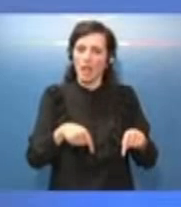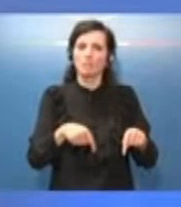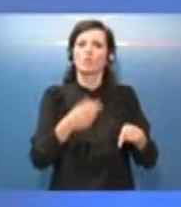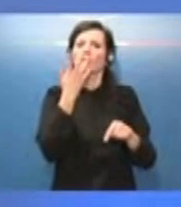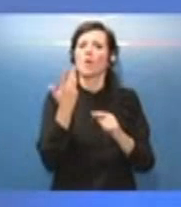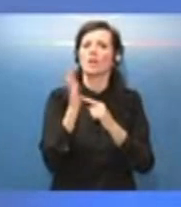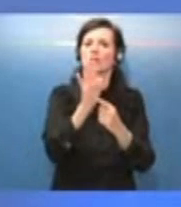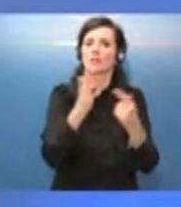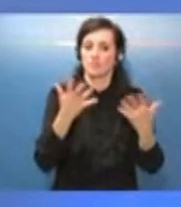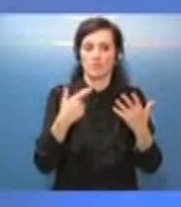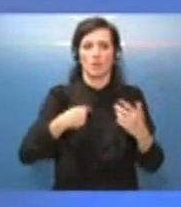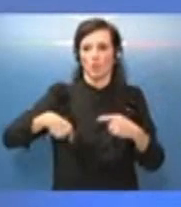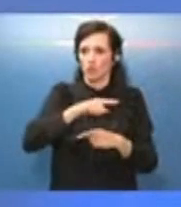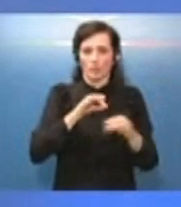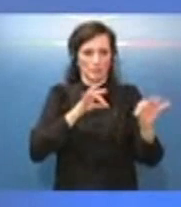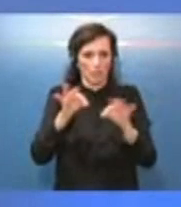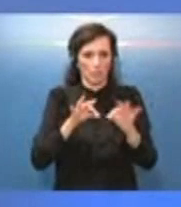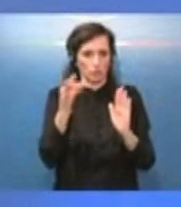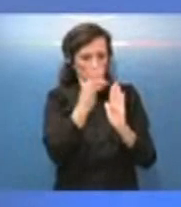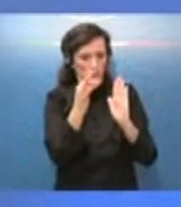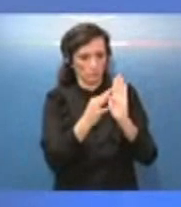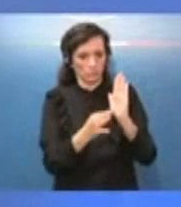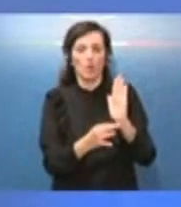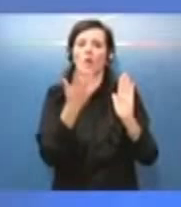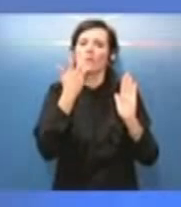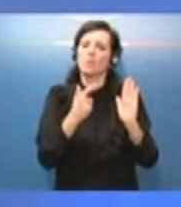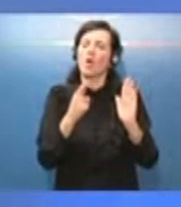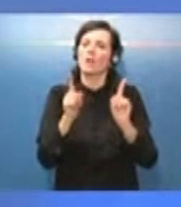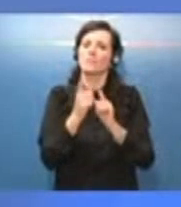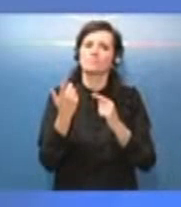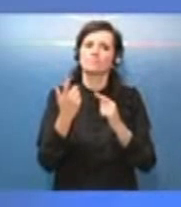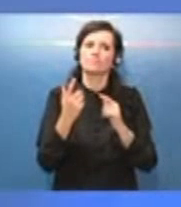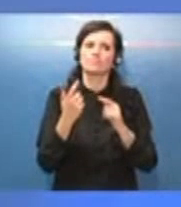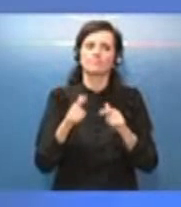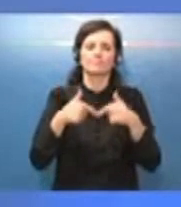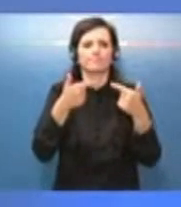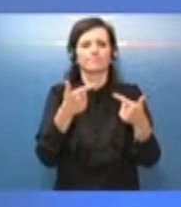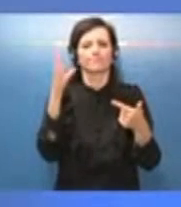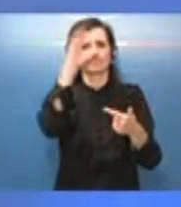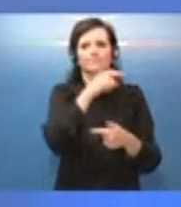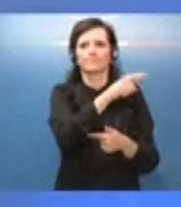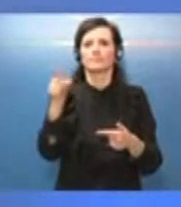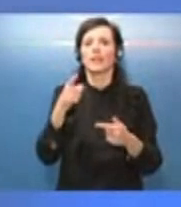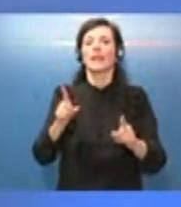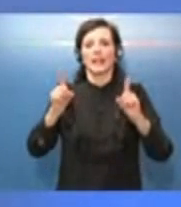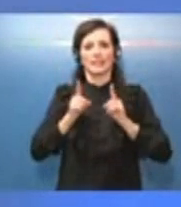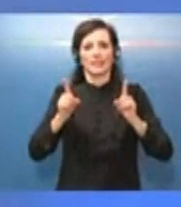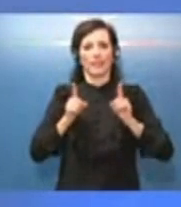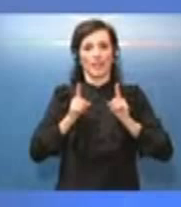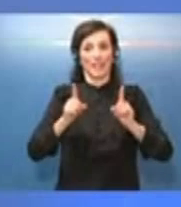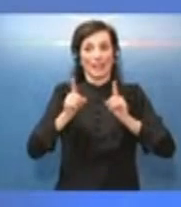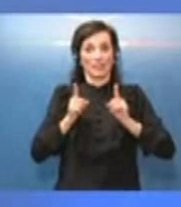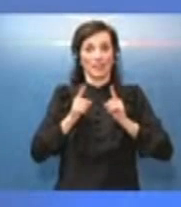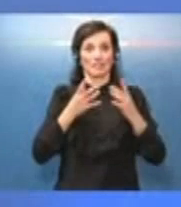se si fanno tutte queste cose, possiamo dire che avremo fatto il possibile per difenderci dalla diffusione della pandemia e